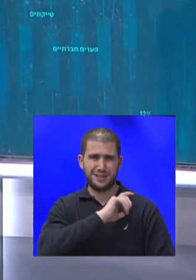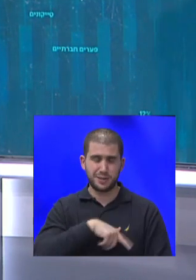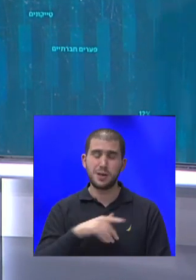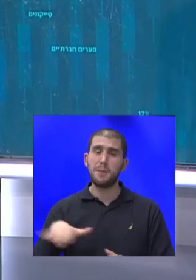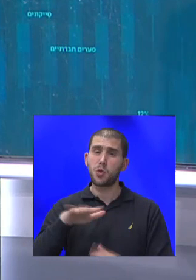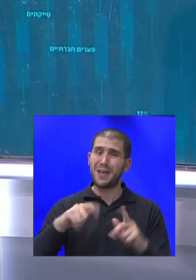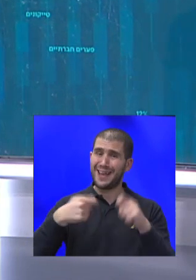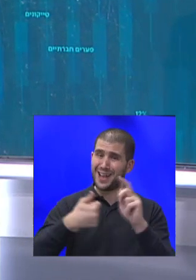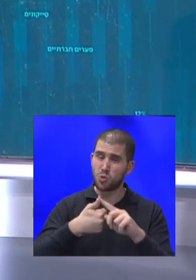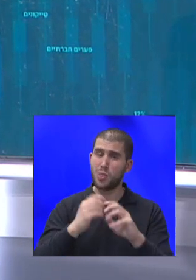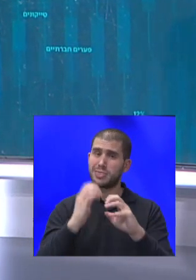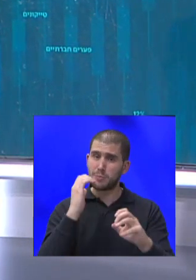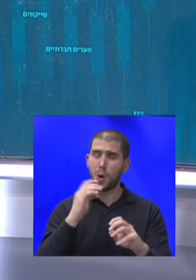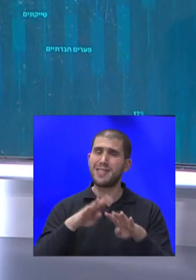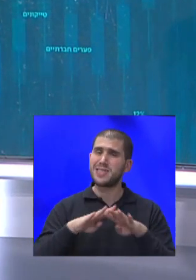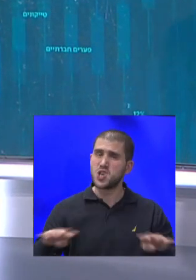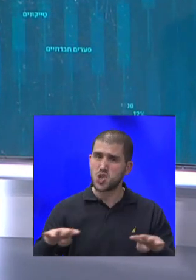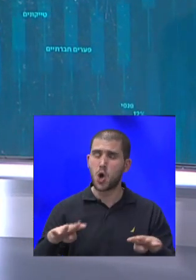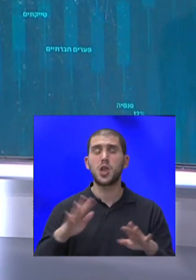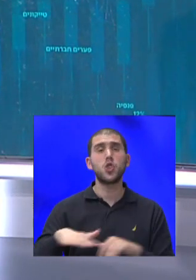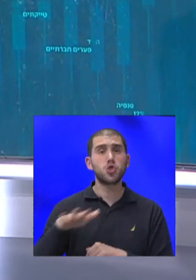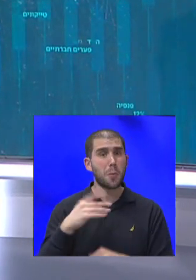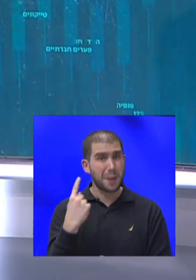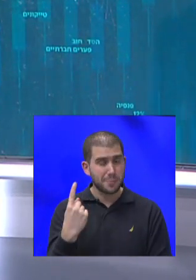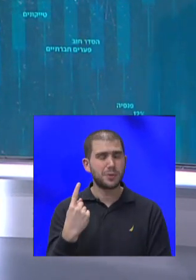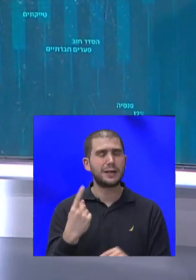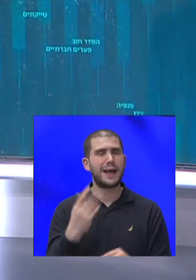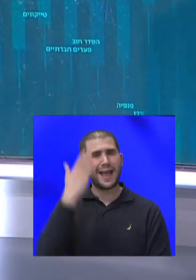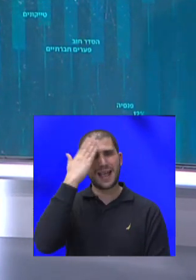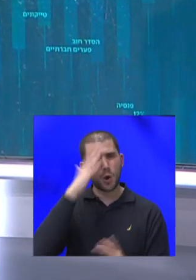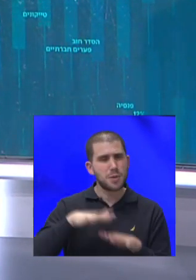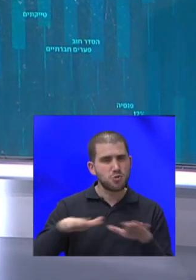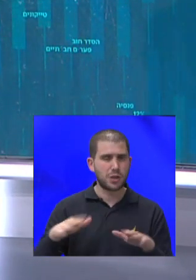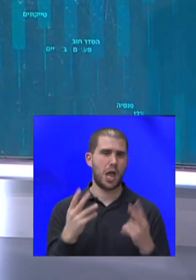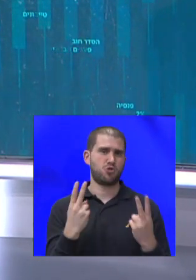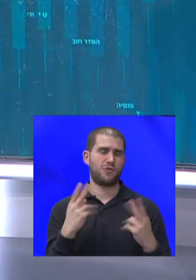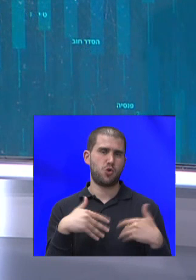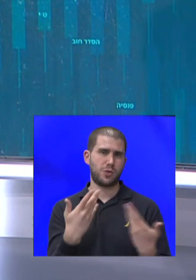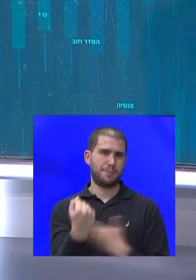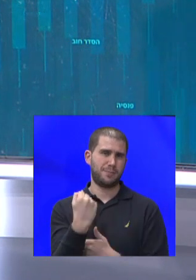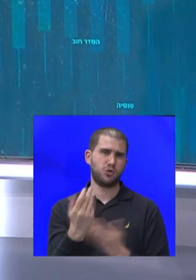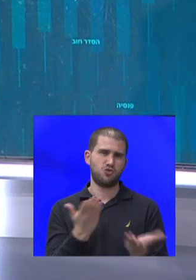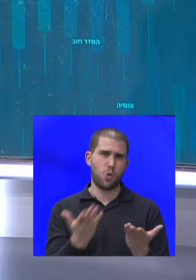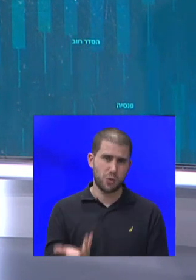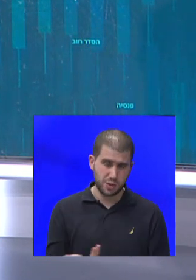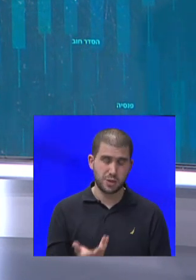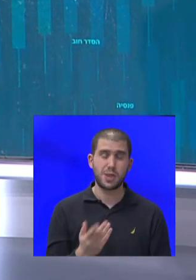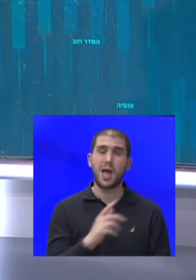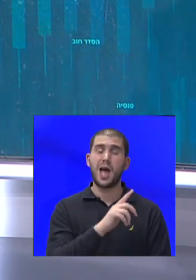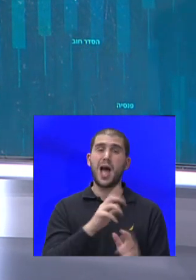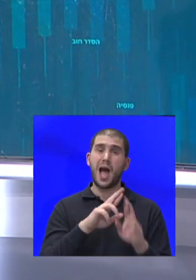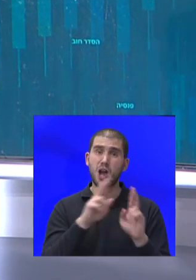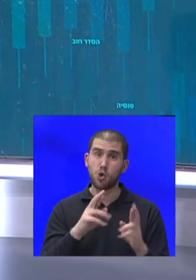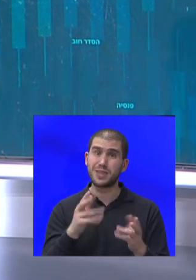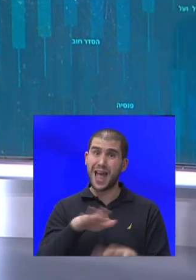ותשתיות, תחומים שבהם ההיכרות עם השטח היא קריטית כשנותנים את השירות. הרשות האזורית הזאת גם תנסה לצמצם פערים